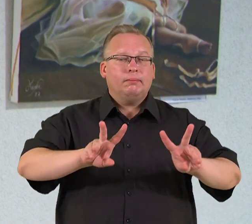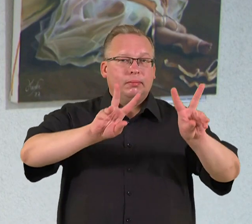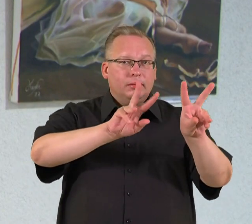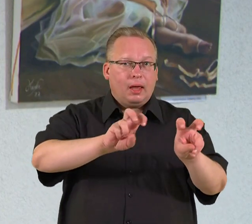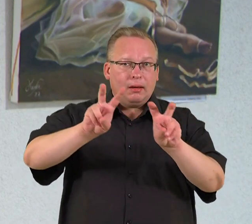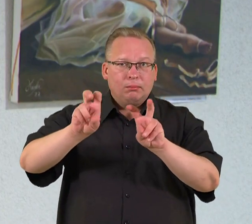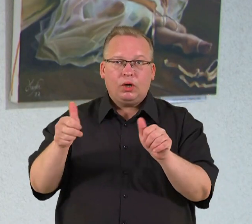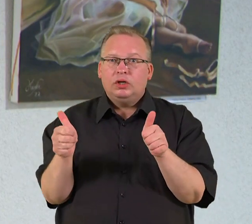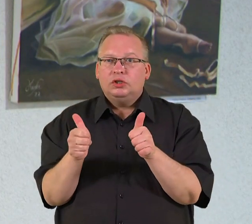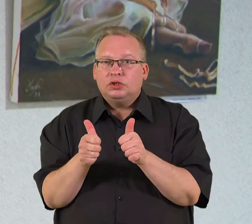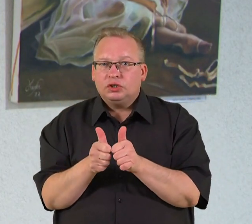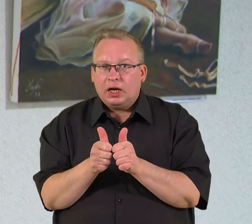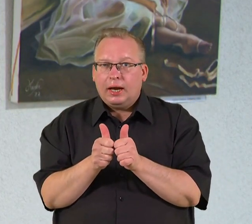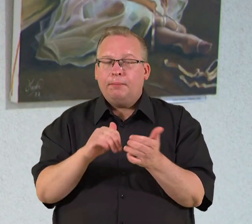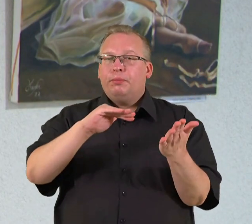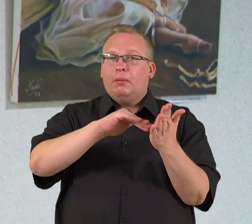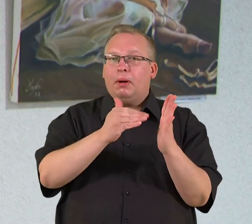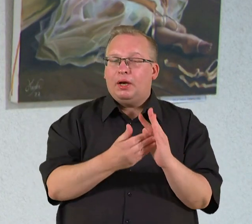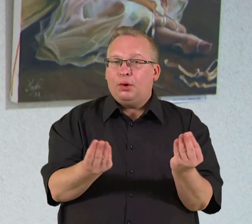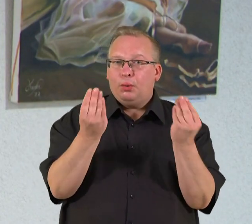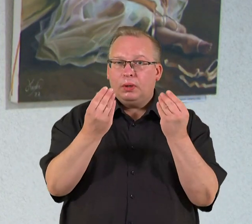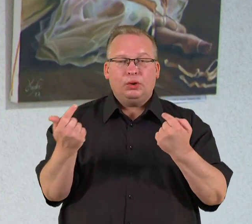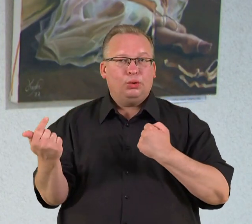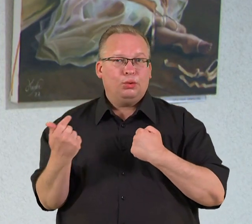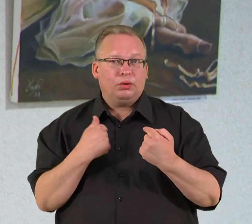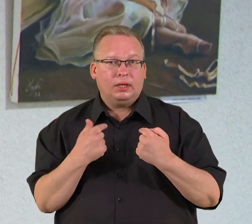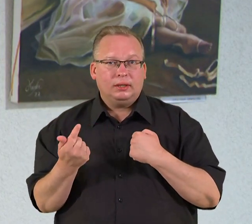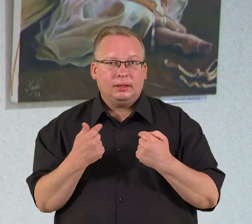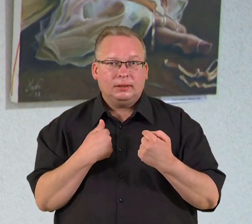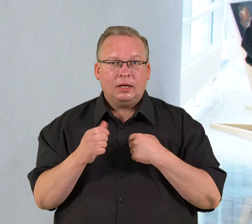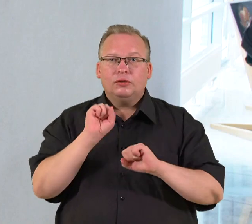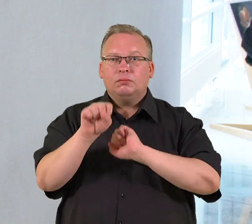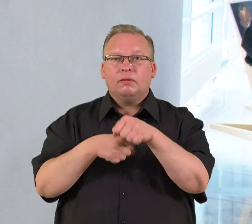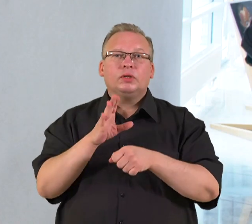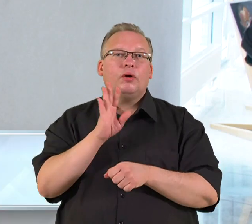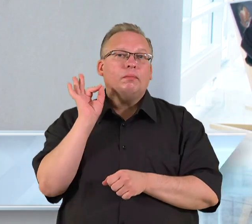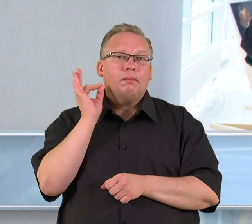temos – šalia puošnios balerinos, nukankinta, išniekinta mergaidė.